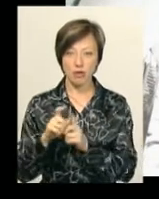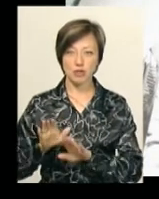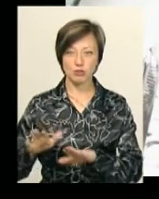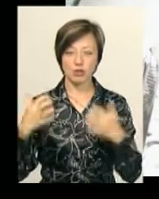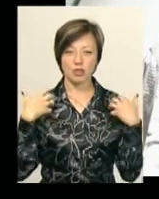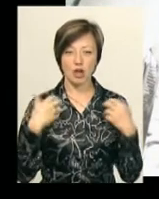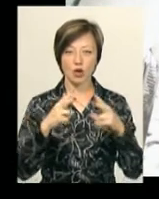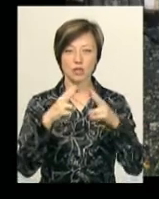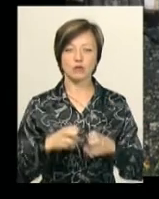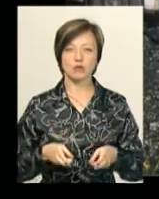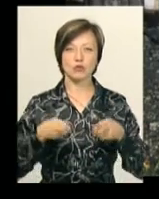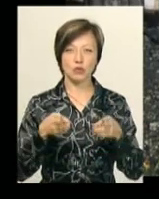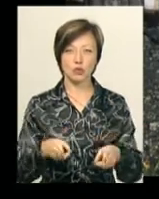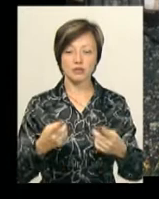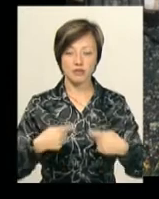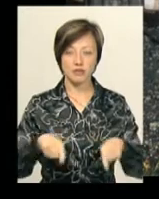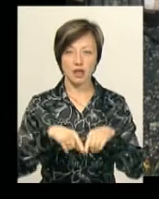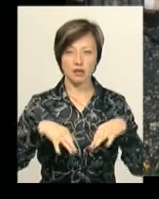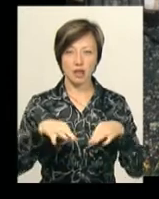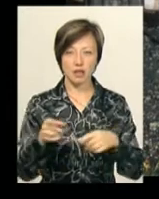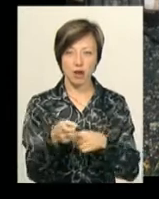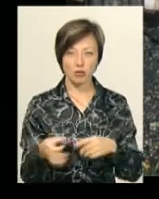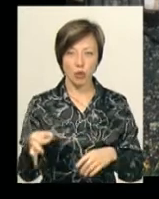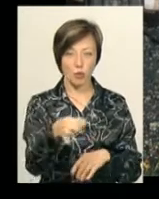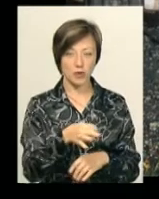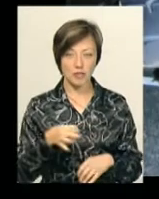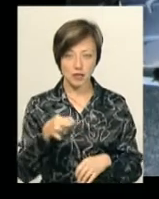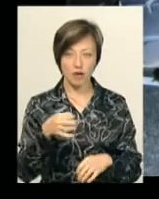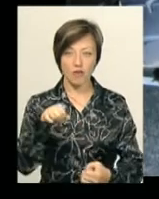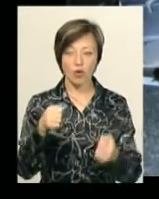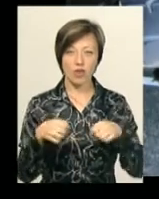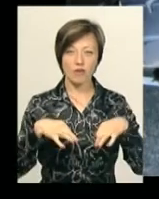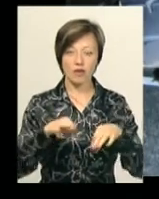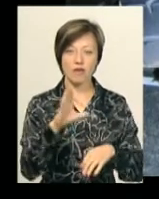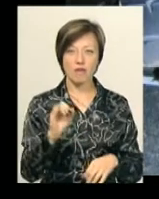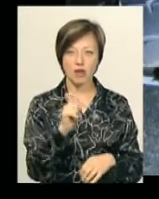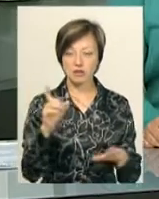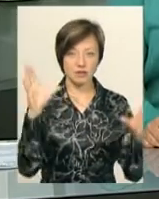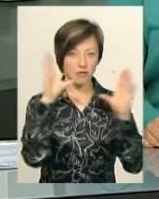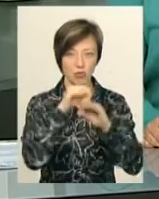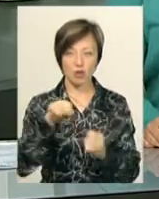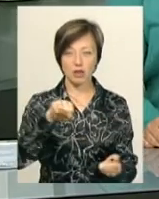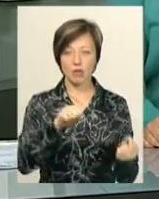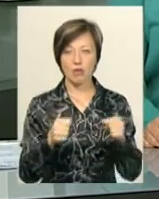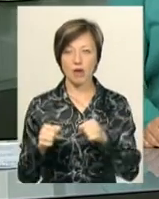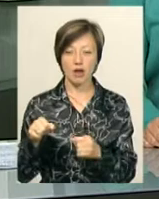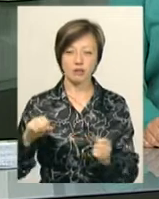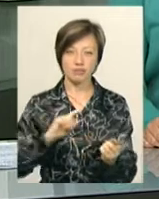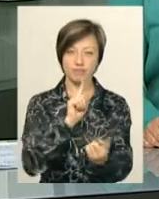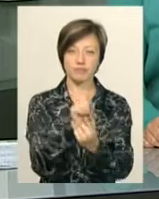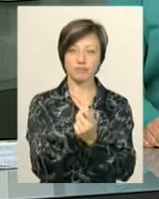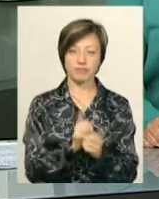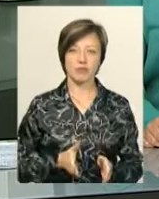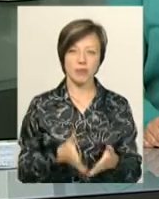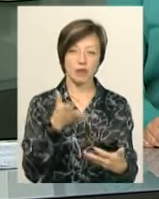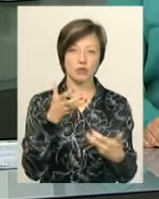злочинів у сфері транспорту поліції Тернопільщини Олександра Марченка, водій автомобіля ВАЗ не впорався з керуванням, виїхав на зустрічну